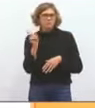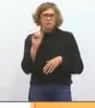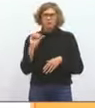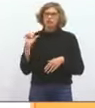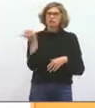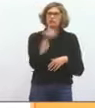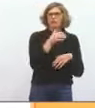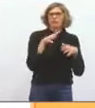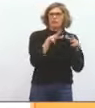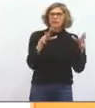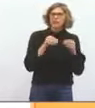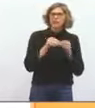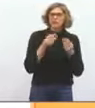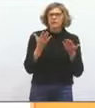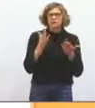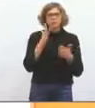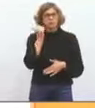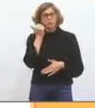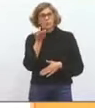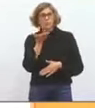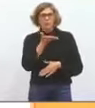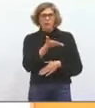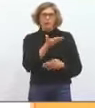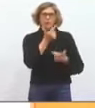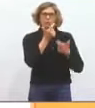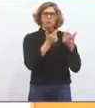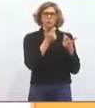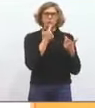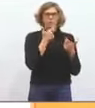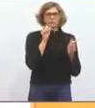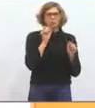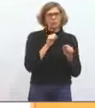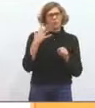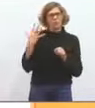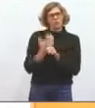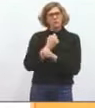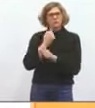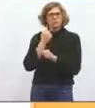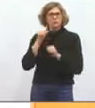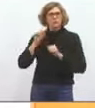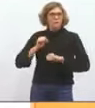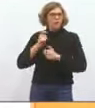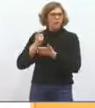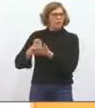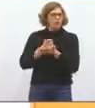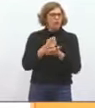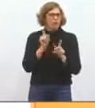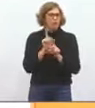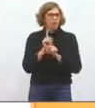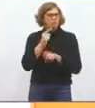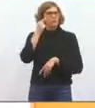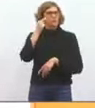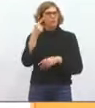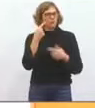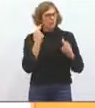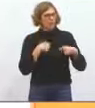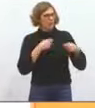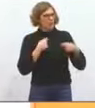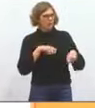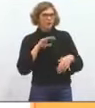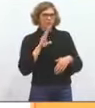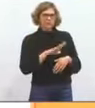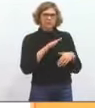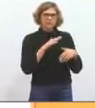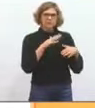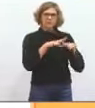utiliser une automobile fait un gain de pouvoir d'achat considérable. Quand on sait le coût de ce que ça représente dans les ménages,